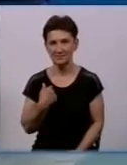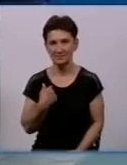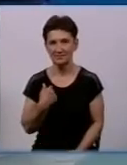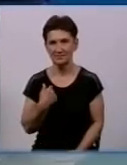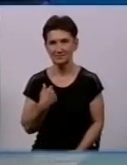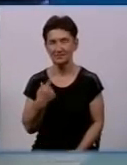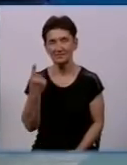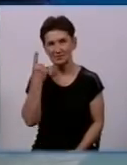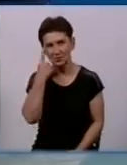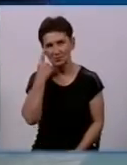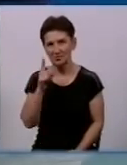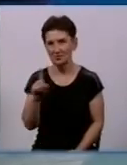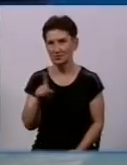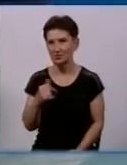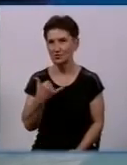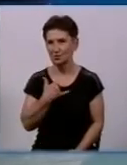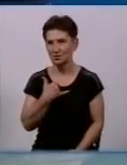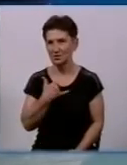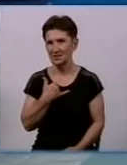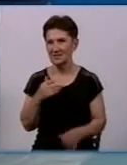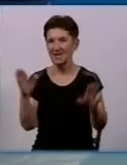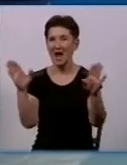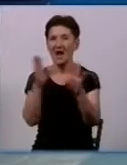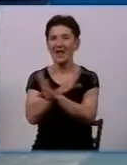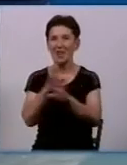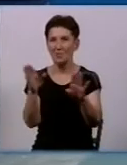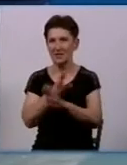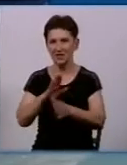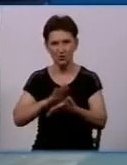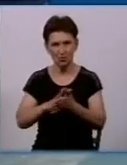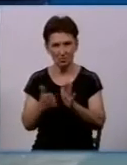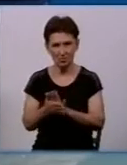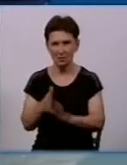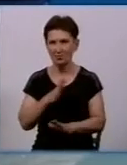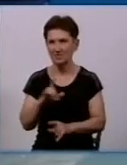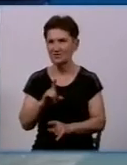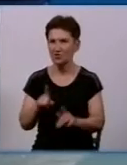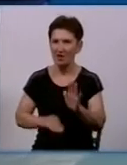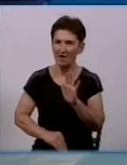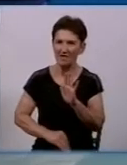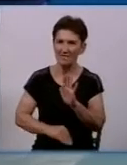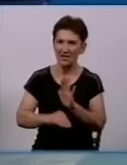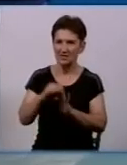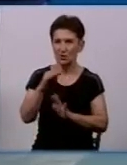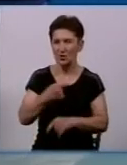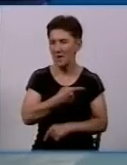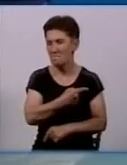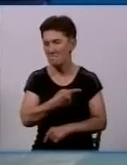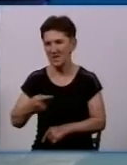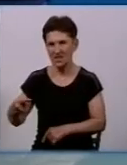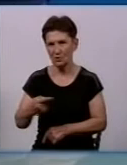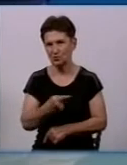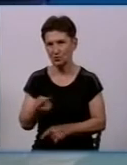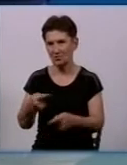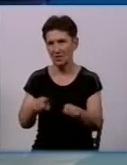у нас все-таки кліматичні умови такі, що бувають досить високі мінусові температури, хоча конструкція такого